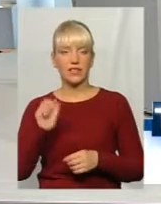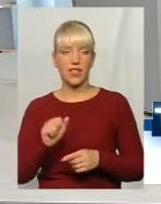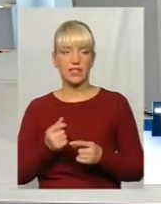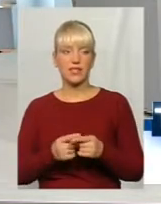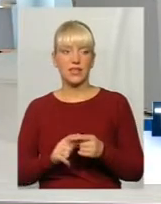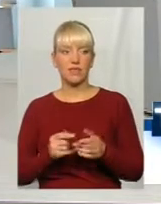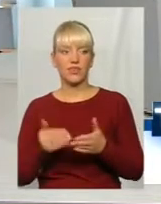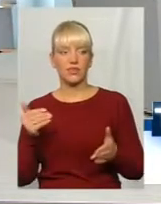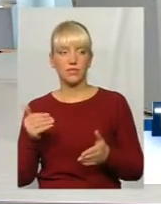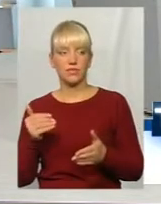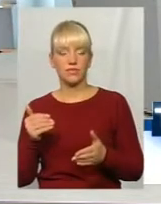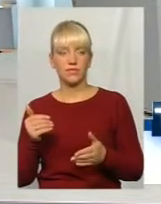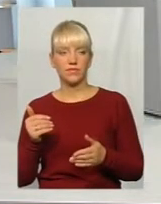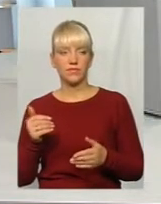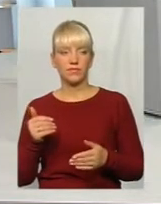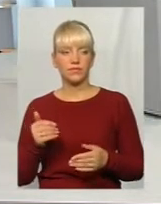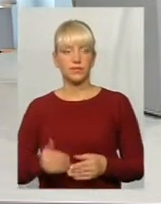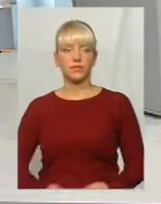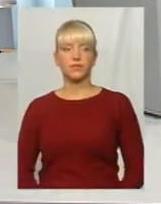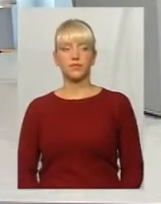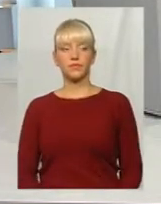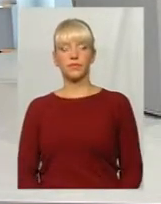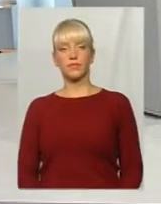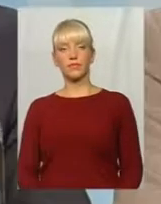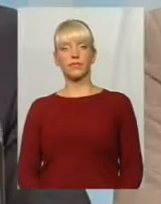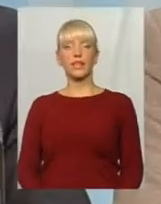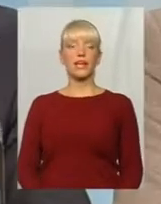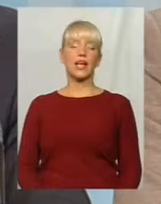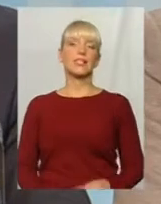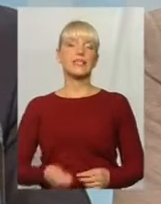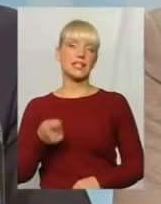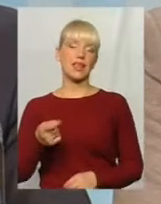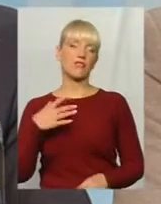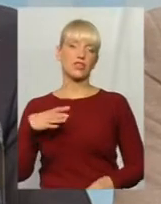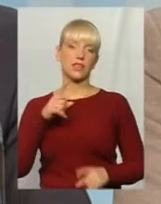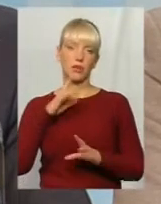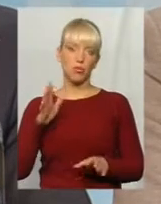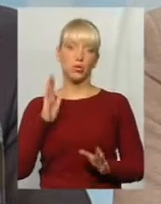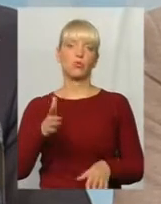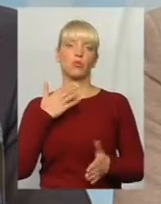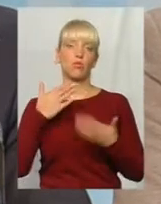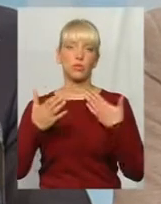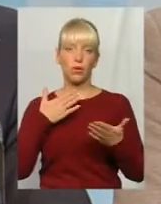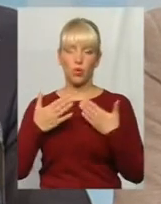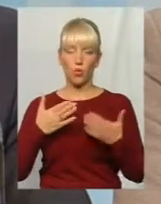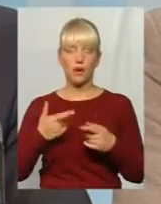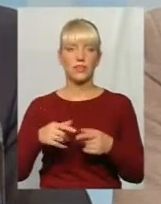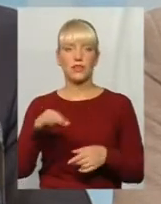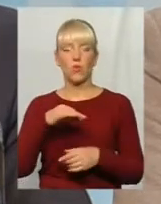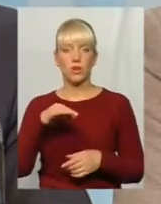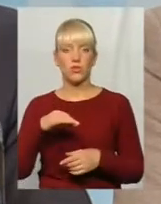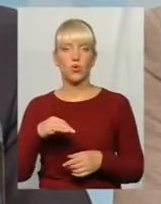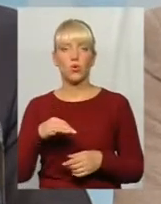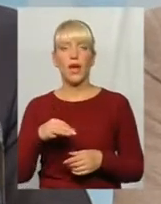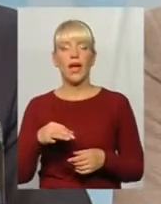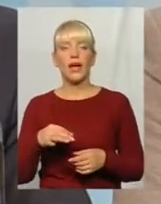від об'єднаних територіальних Заявки чекати не будемо. Будемо спілкуватись з головою обласної адміністрації,